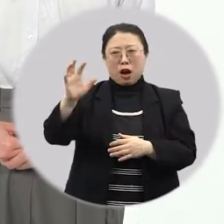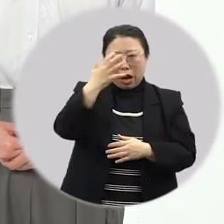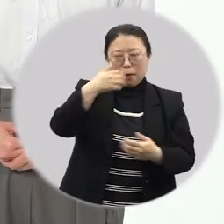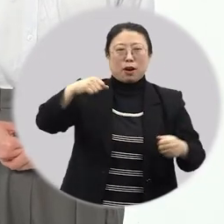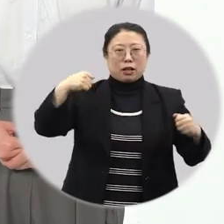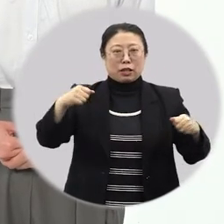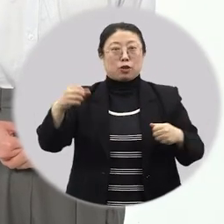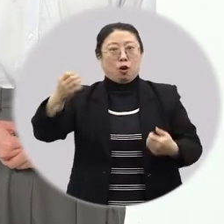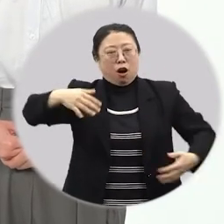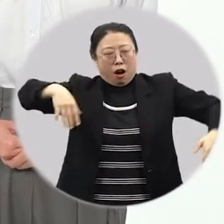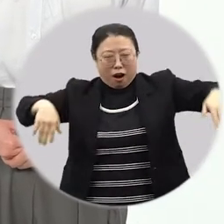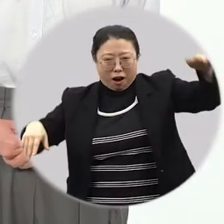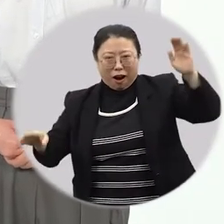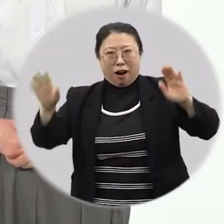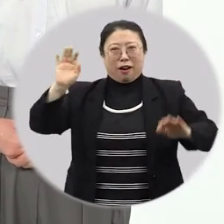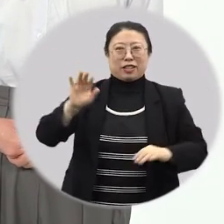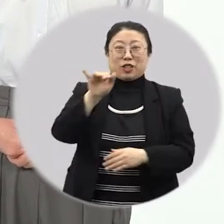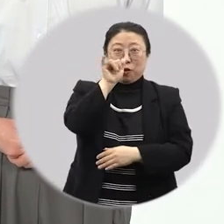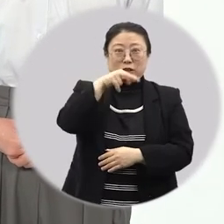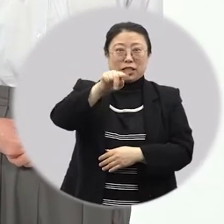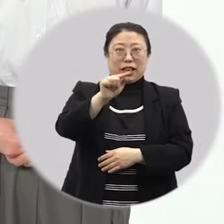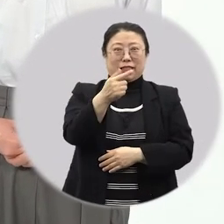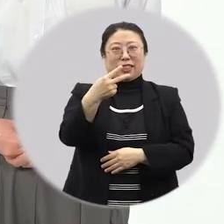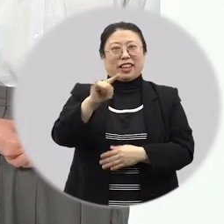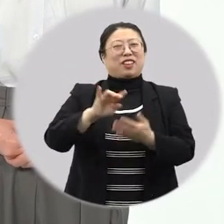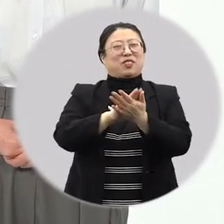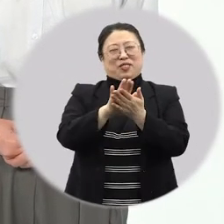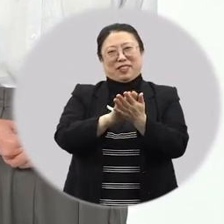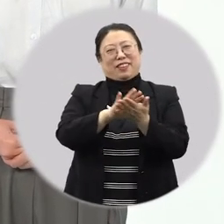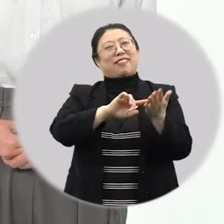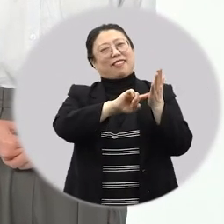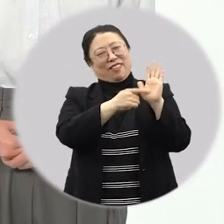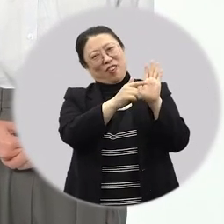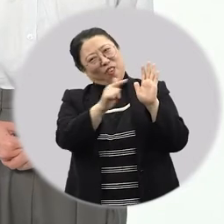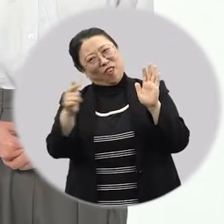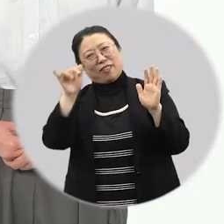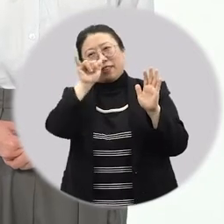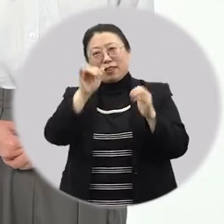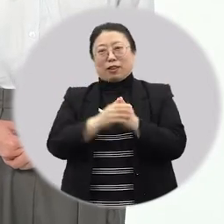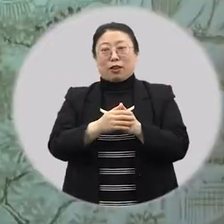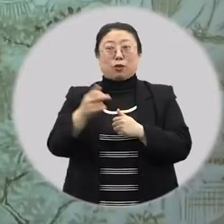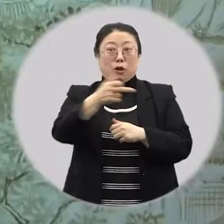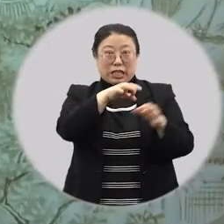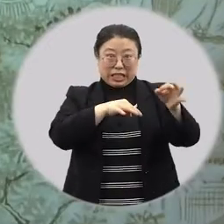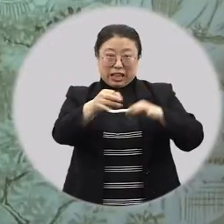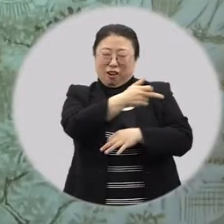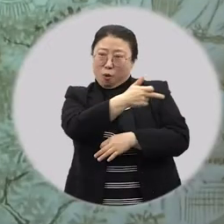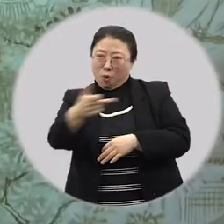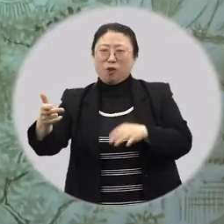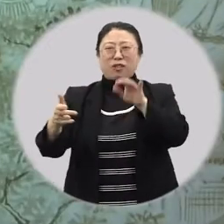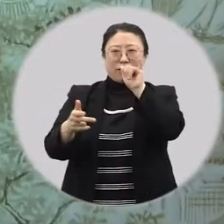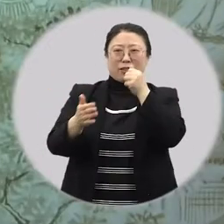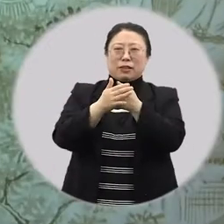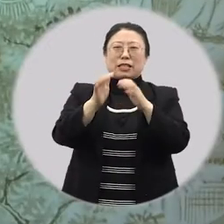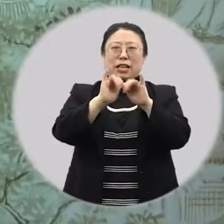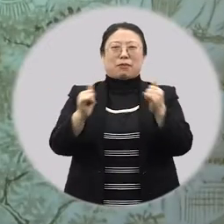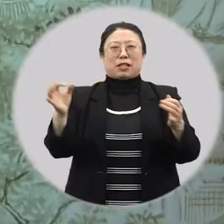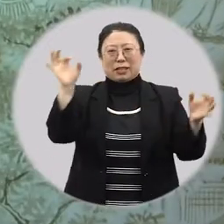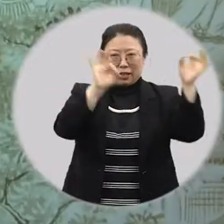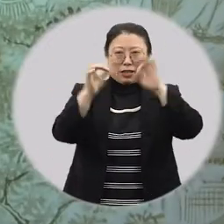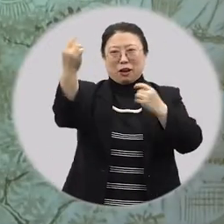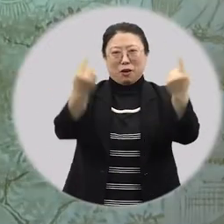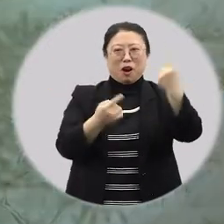관노 가면극이나 탈춤 그리고 산대놀이와 같은 공연도 하거든요. 큰 시장도 열리니까